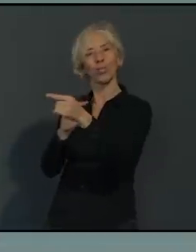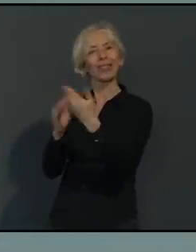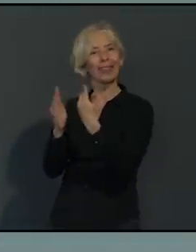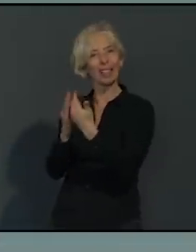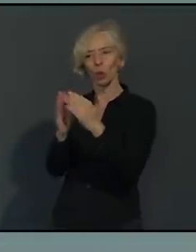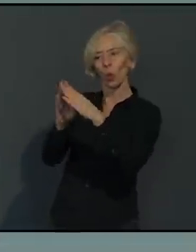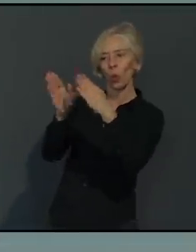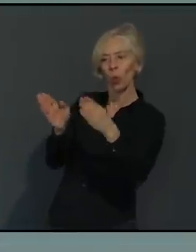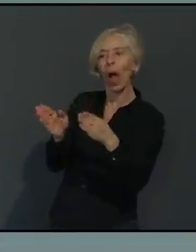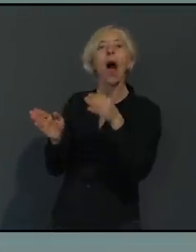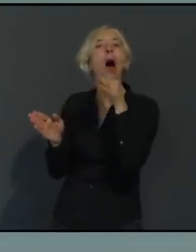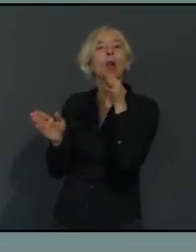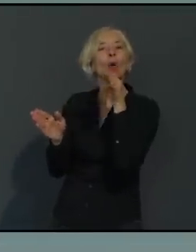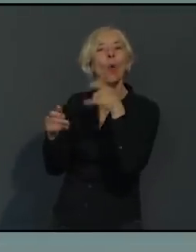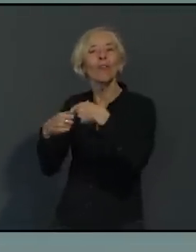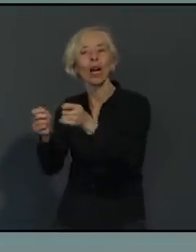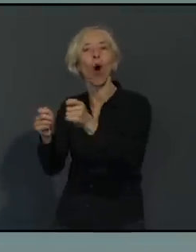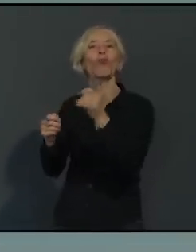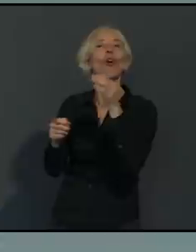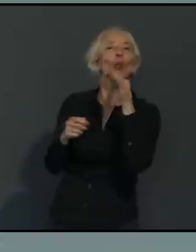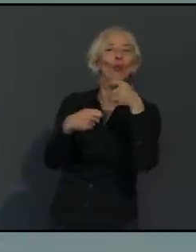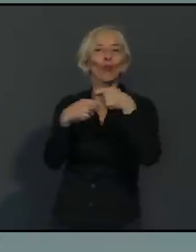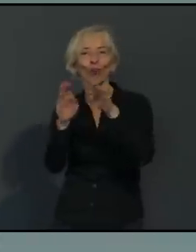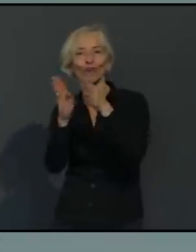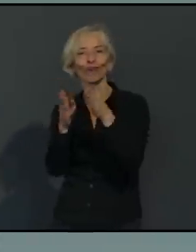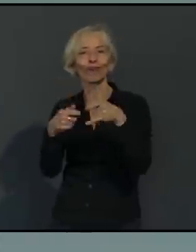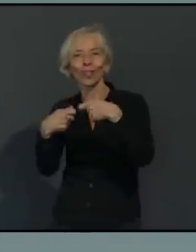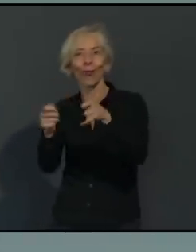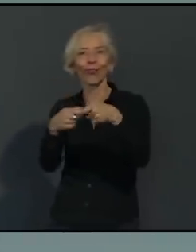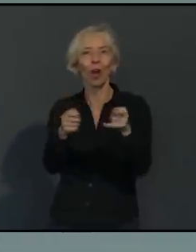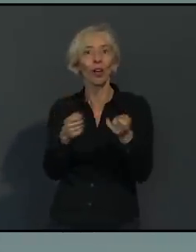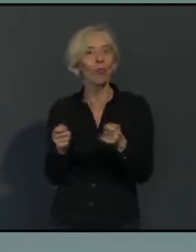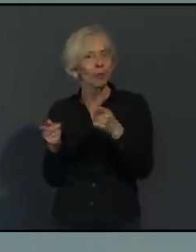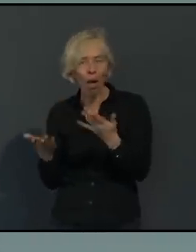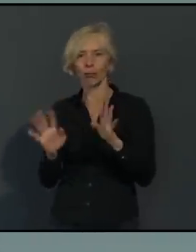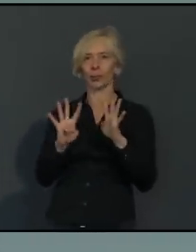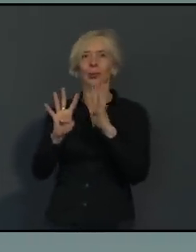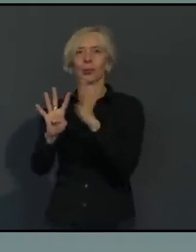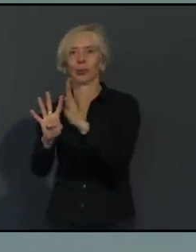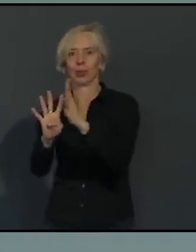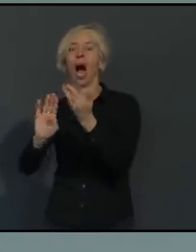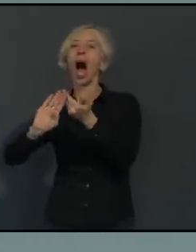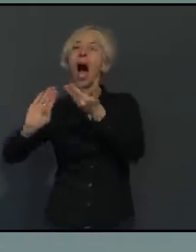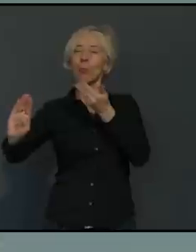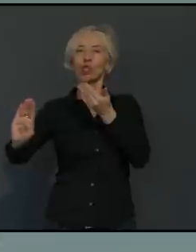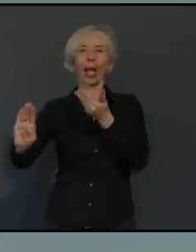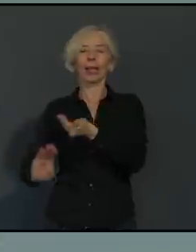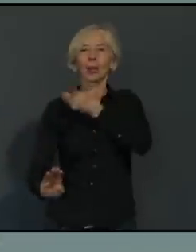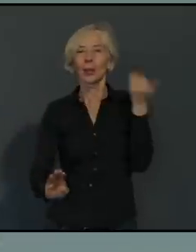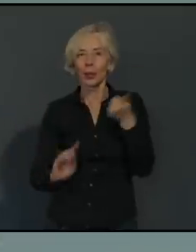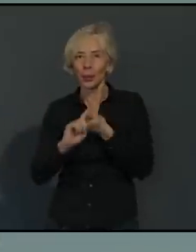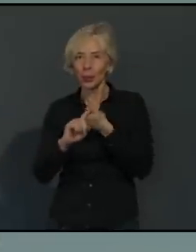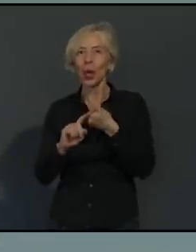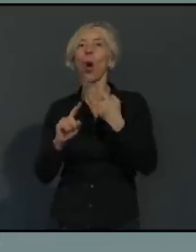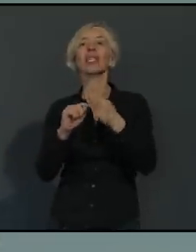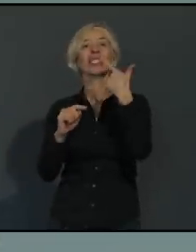zusammenstehen und entsprechend nicht den Abstand einhalten bzw. auch die zwei Haushaltsregel sehr